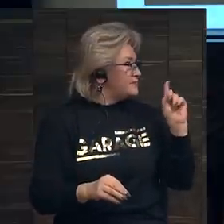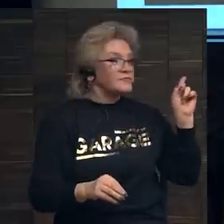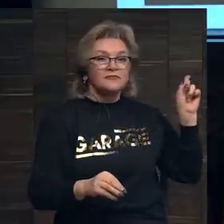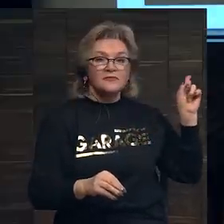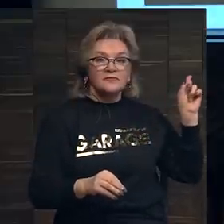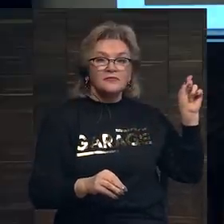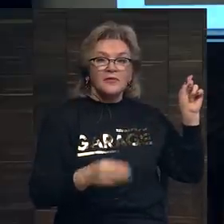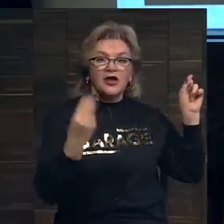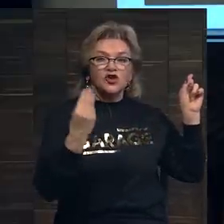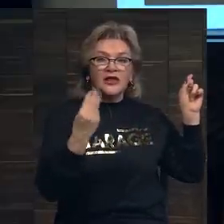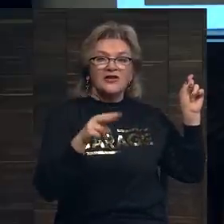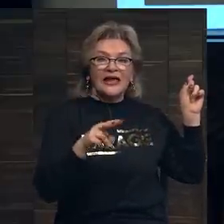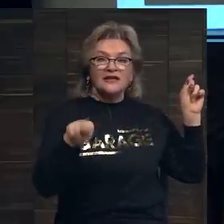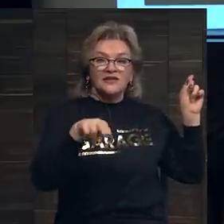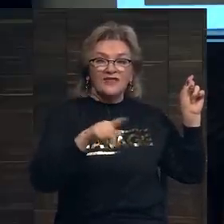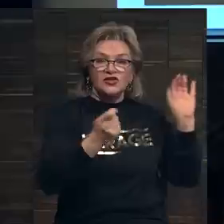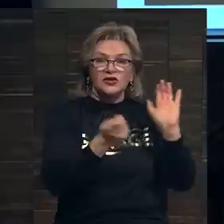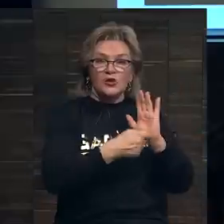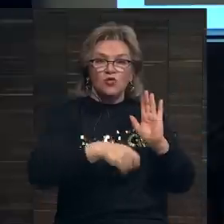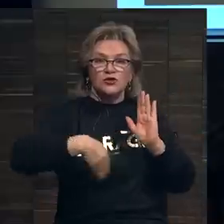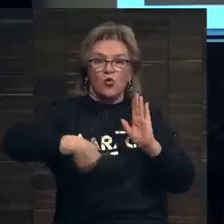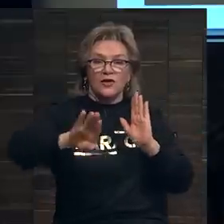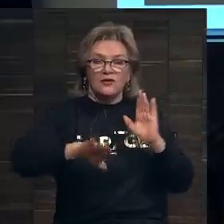Шедевр Леонардо да Винчи продается с аукциона.